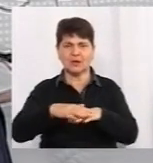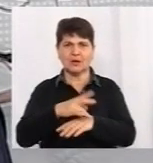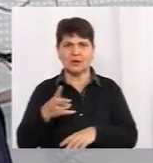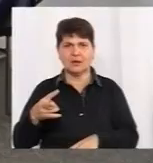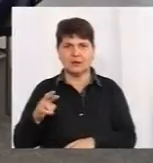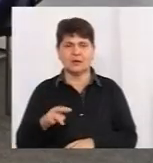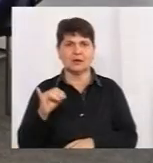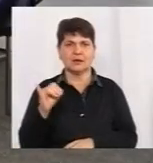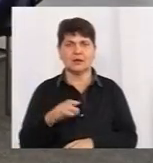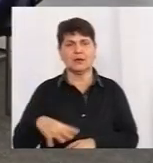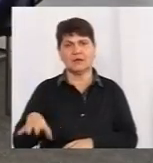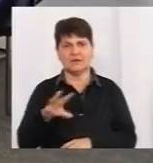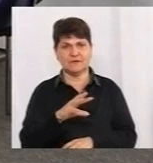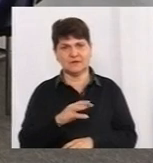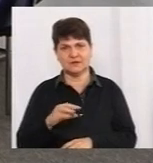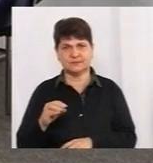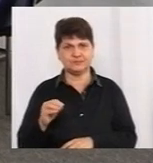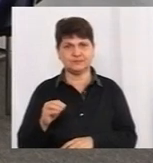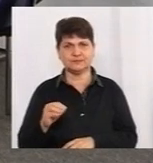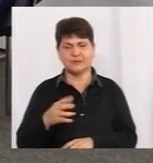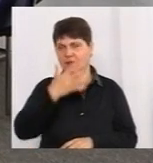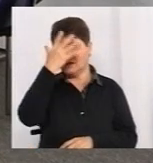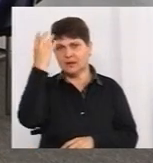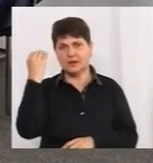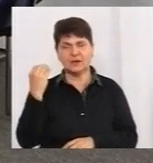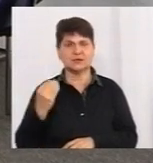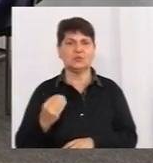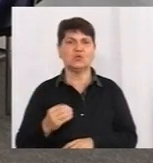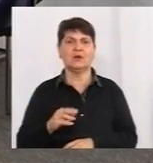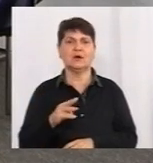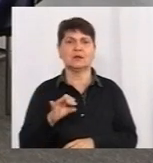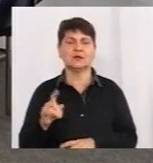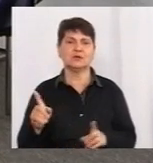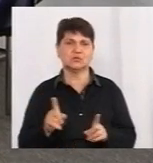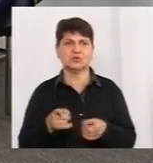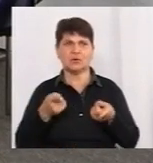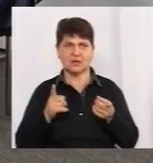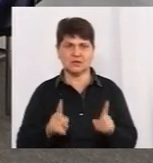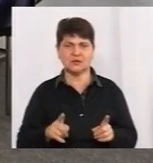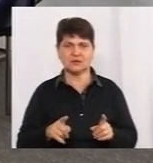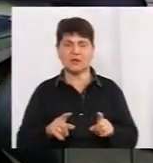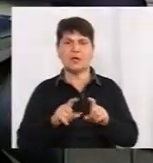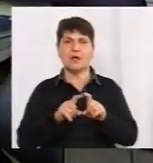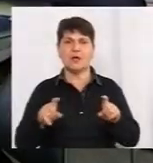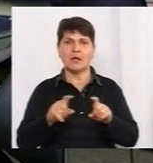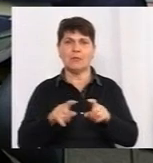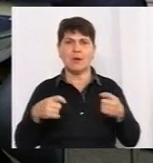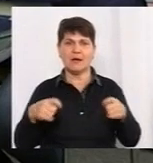І все-таки не забувати, що дійсно навіть в магазині